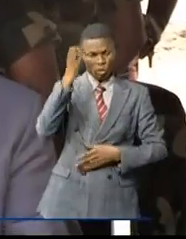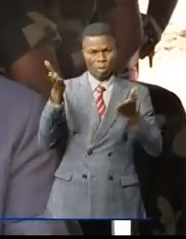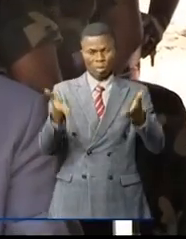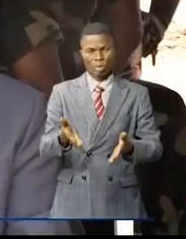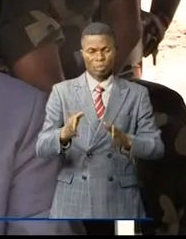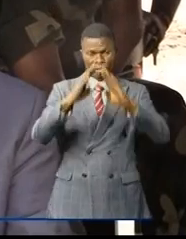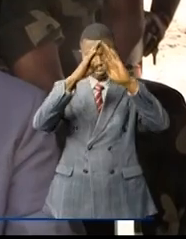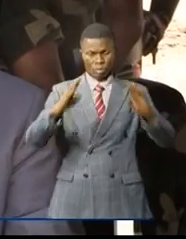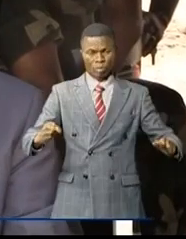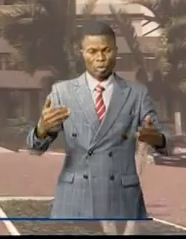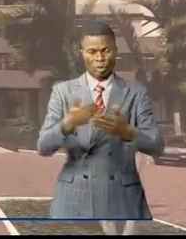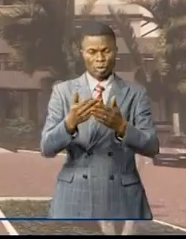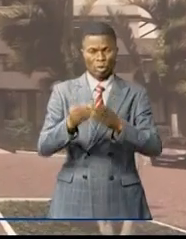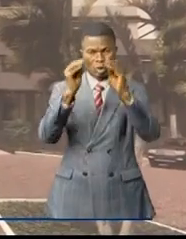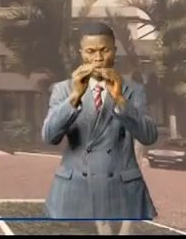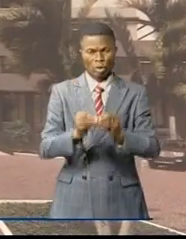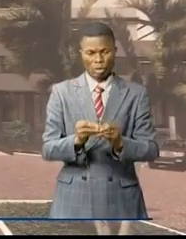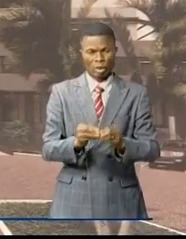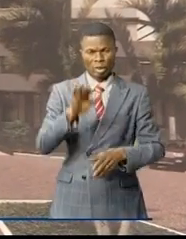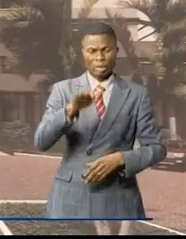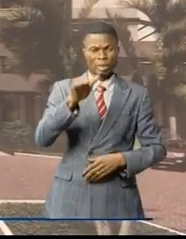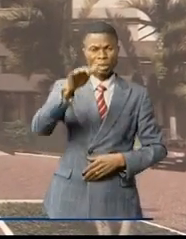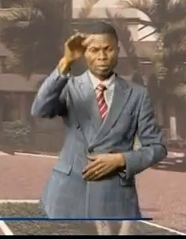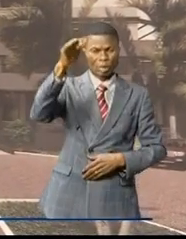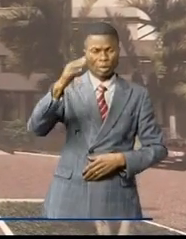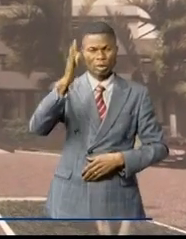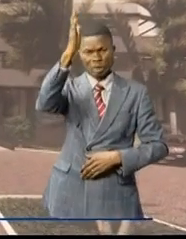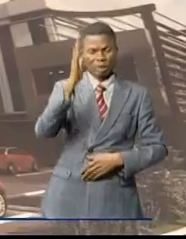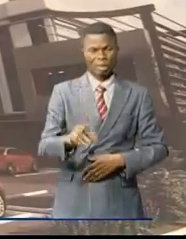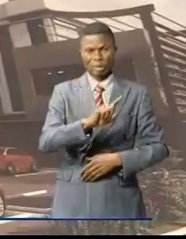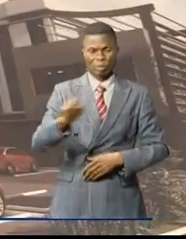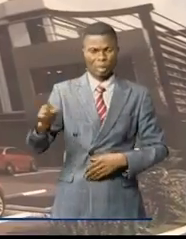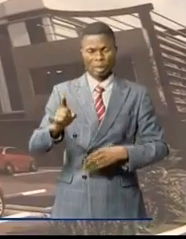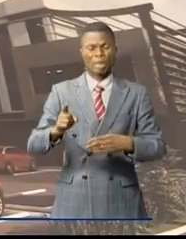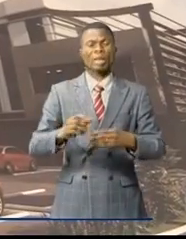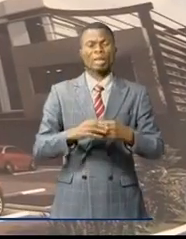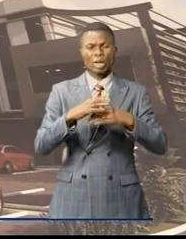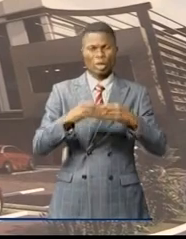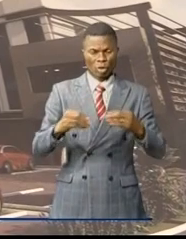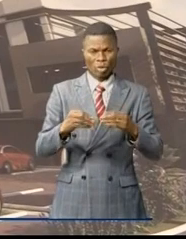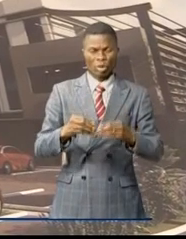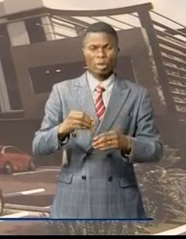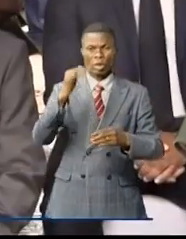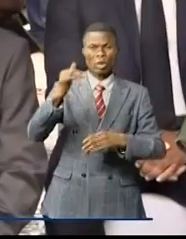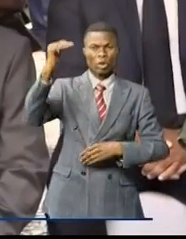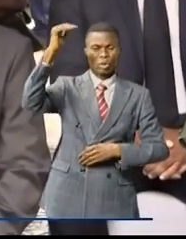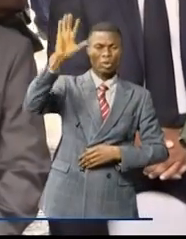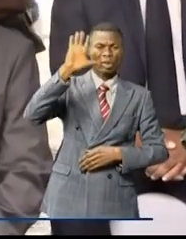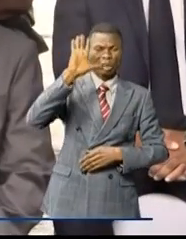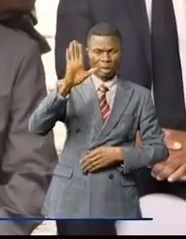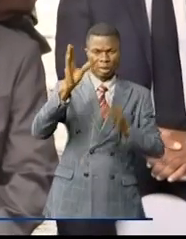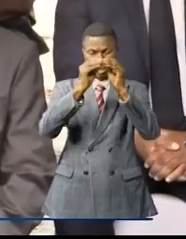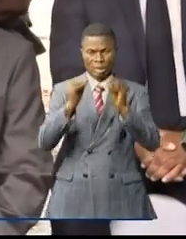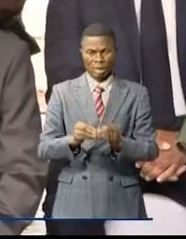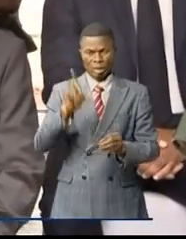Ces bâtiments, dont l'écoute, est évalué à près des 5 millions 500 000 euros et qui aura 5 niveaux au total avec